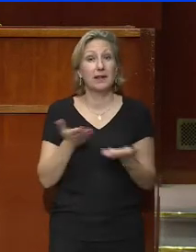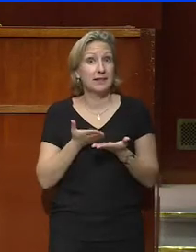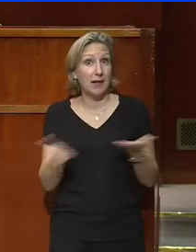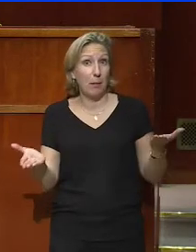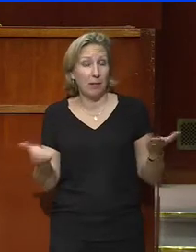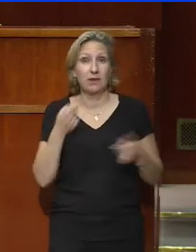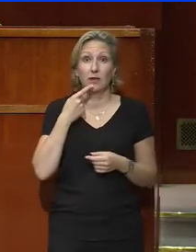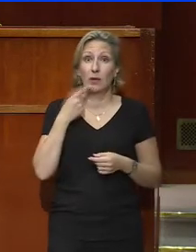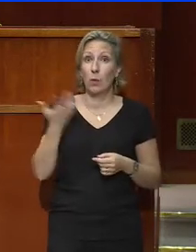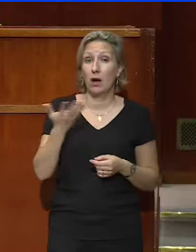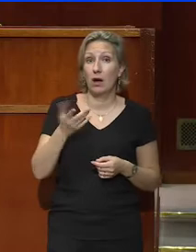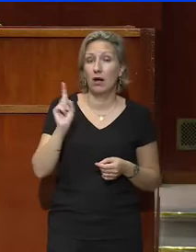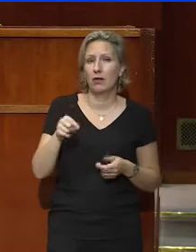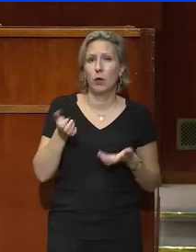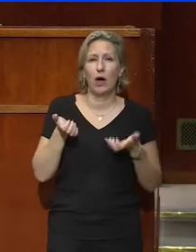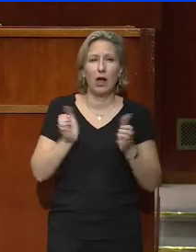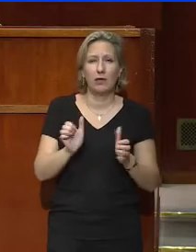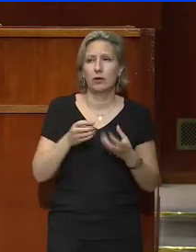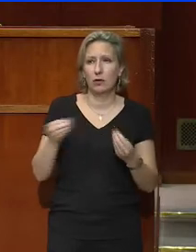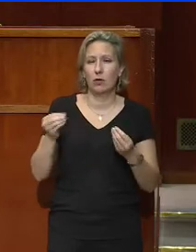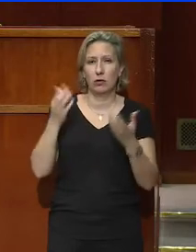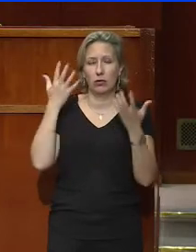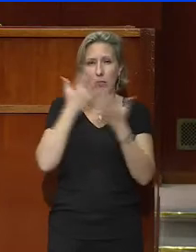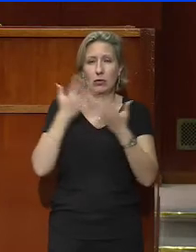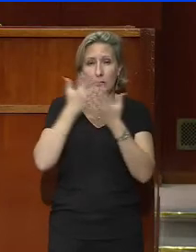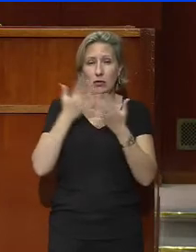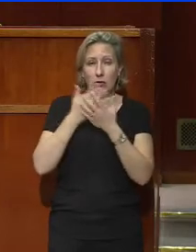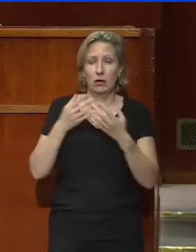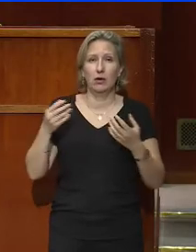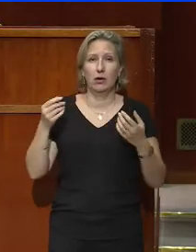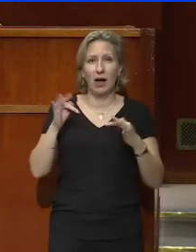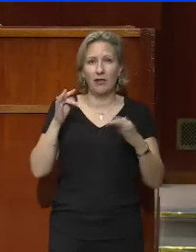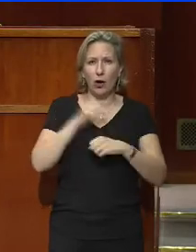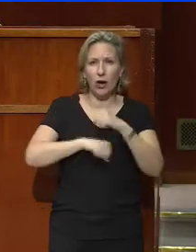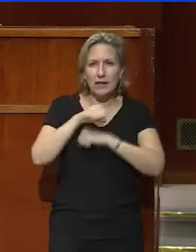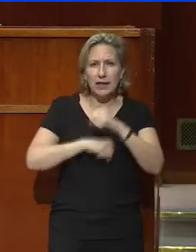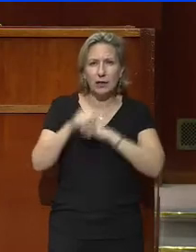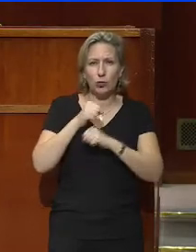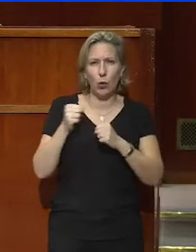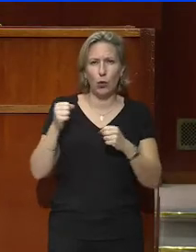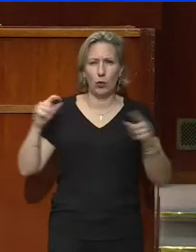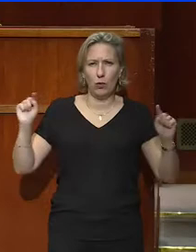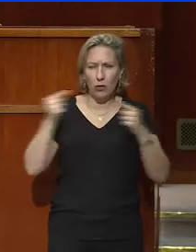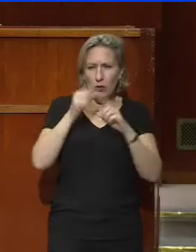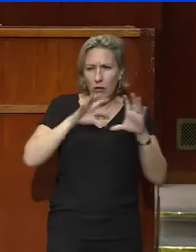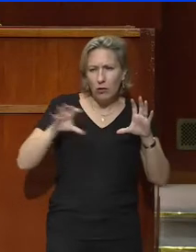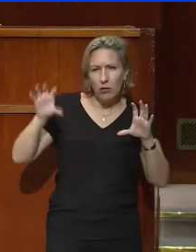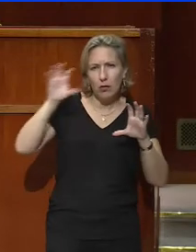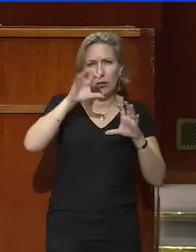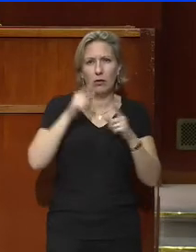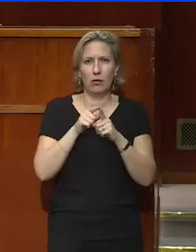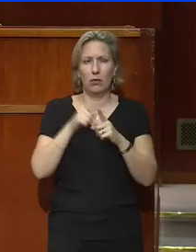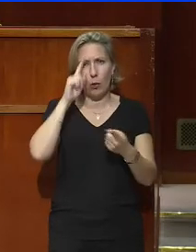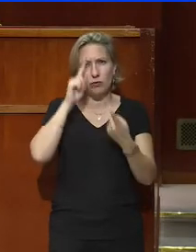probablement éviter d'empiler des schémas de planification dont les objets sont variés, les